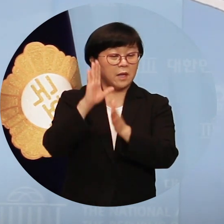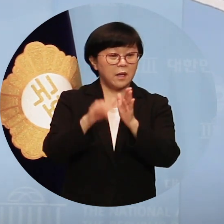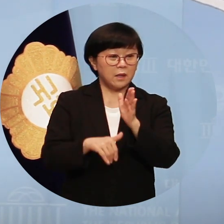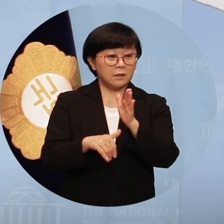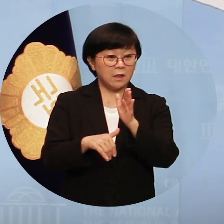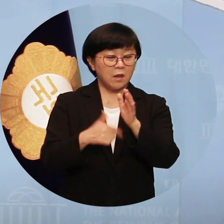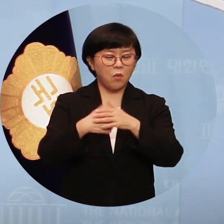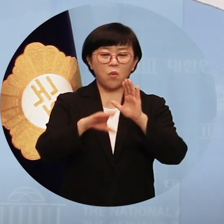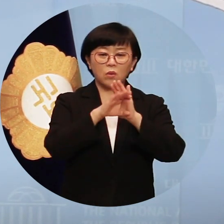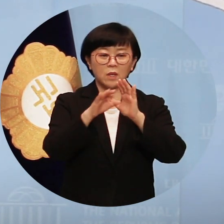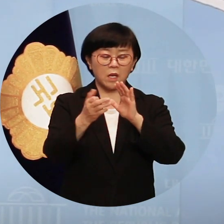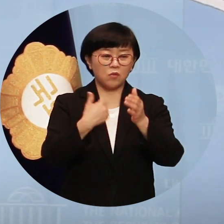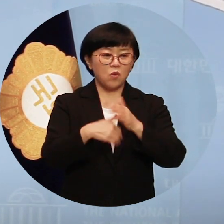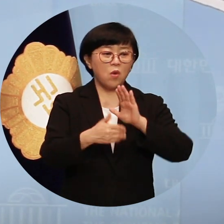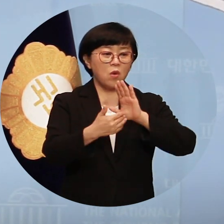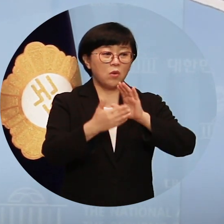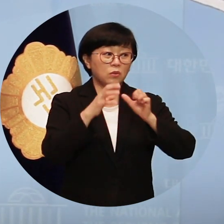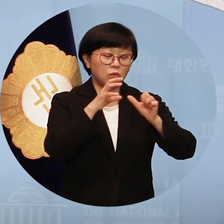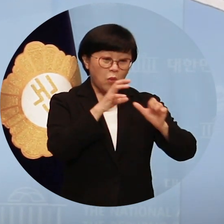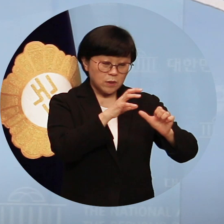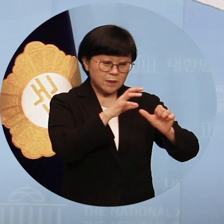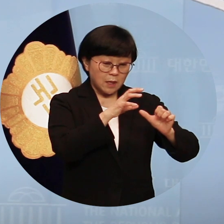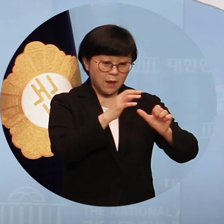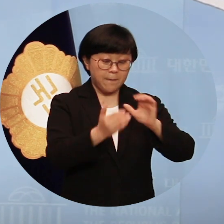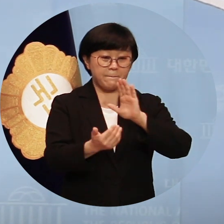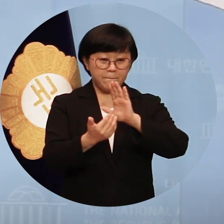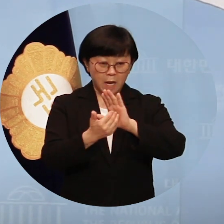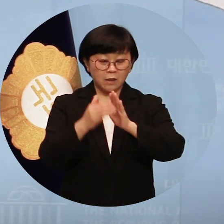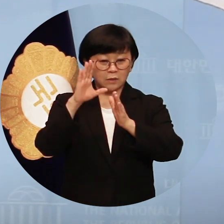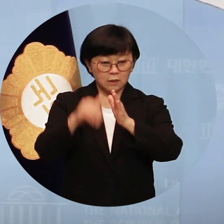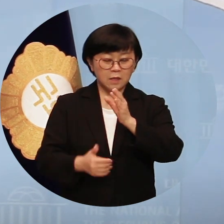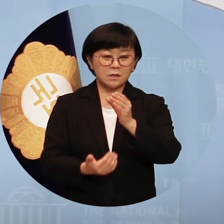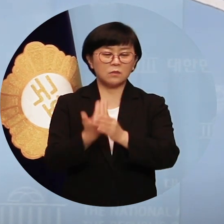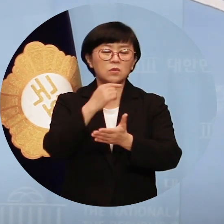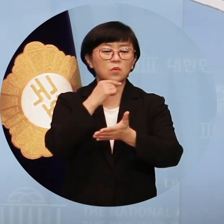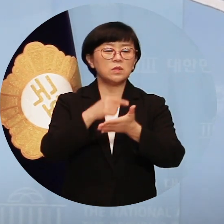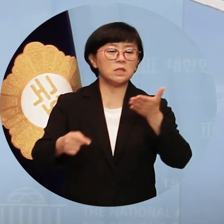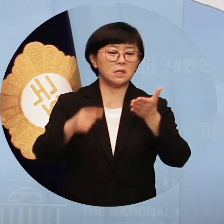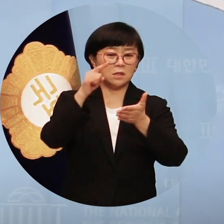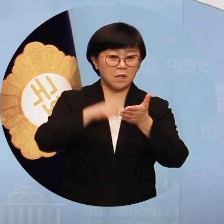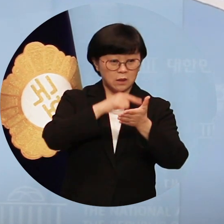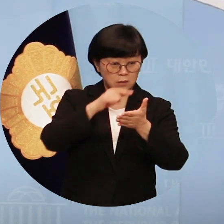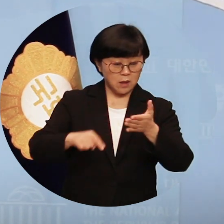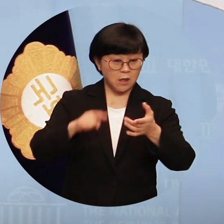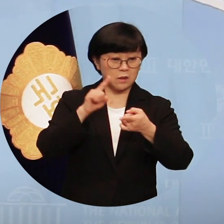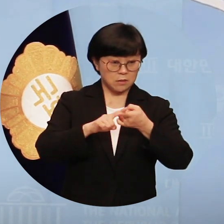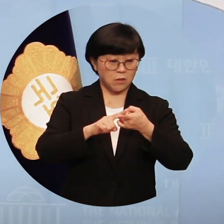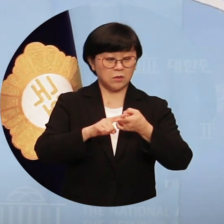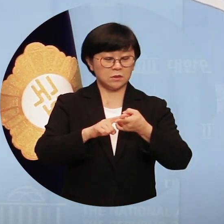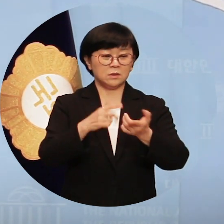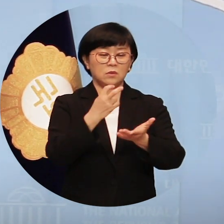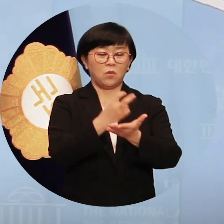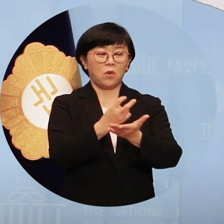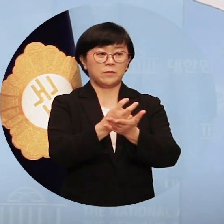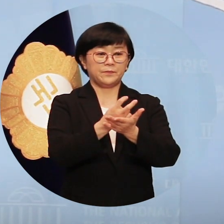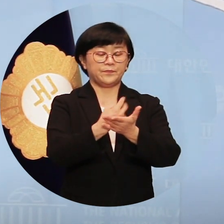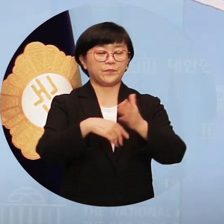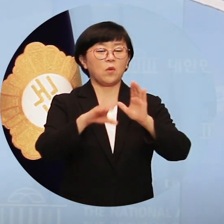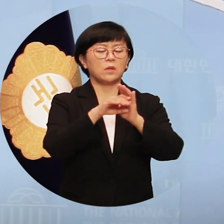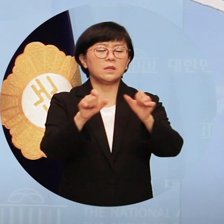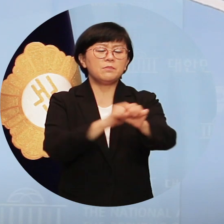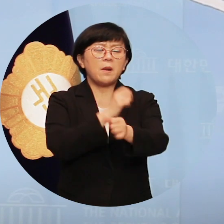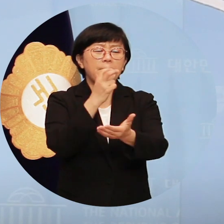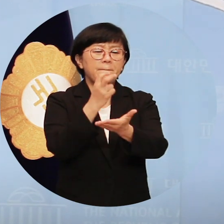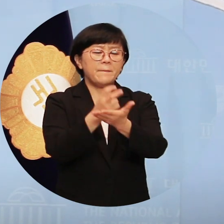통해 코로나19 통제방역 시 발생되는 피해 및 소득 단절과 손실에 대한 보상과 지원을 제도화하는